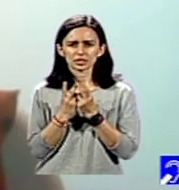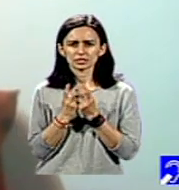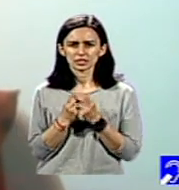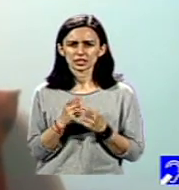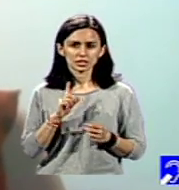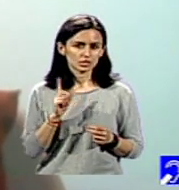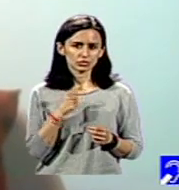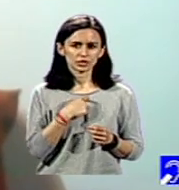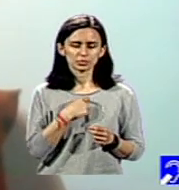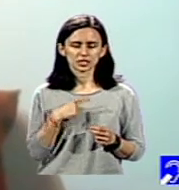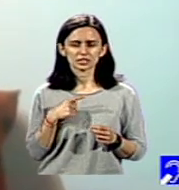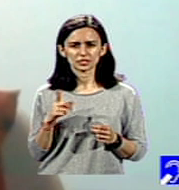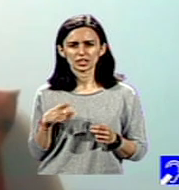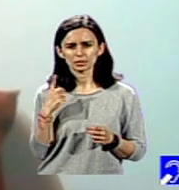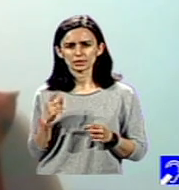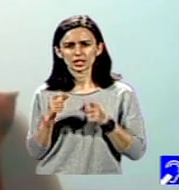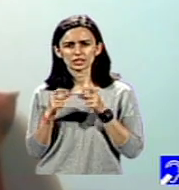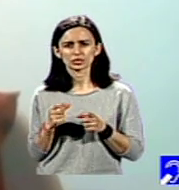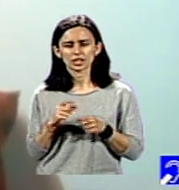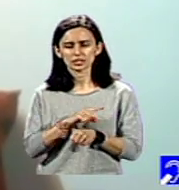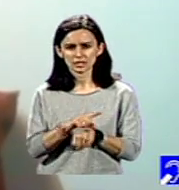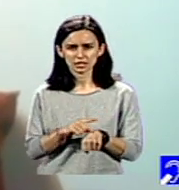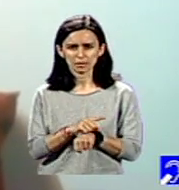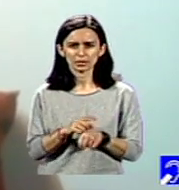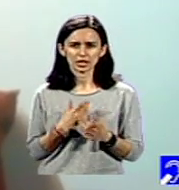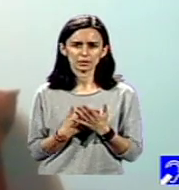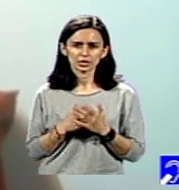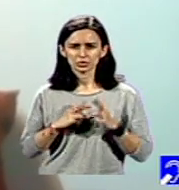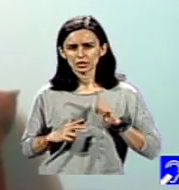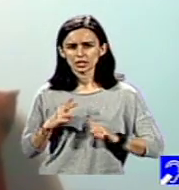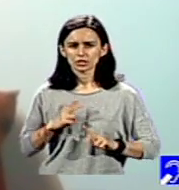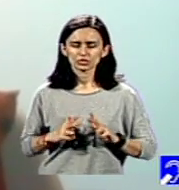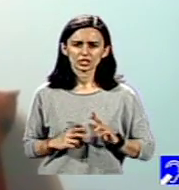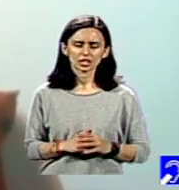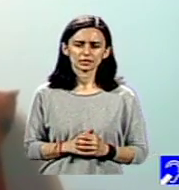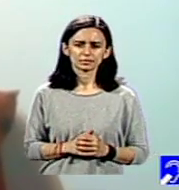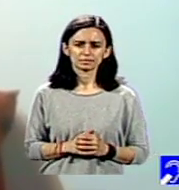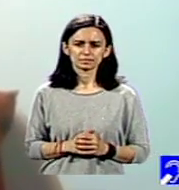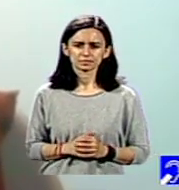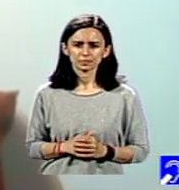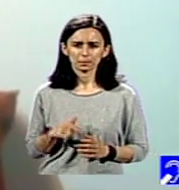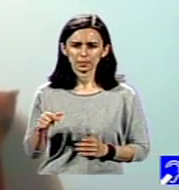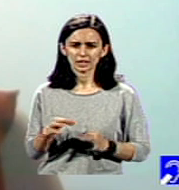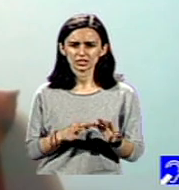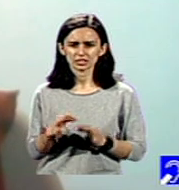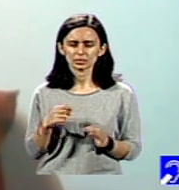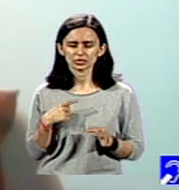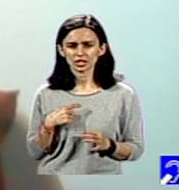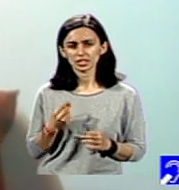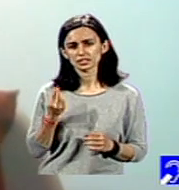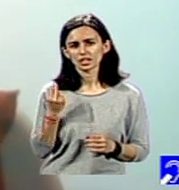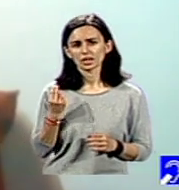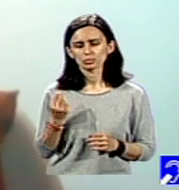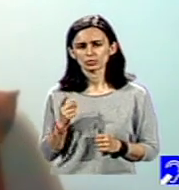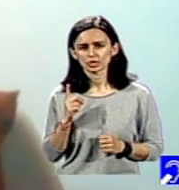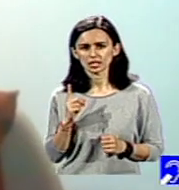izolați temporar pentru a se calma sau știu eu. Măsura ar părea bună la prima vedere, dar